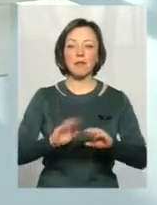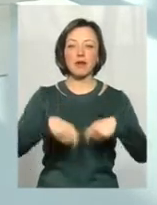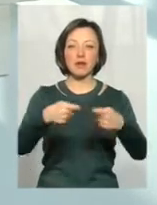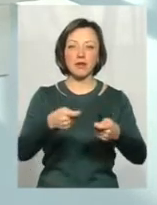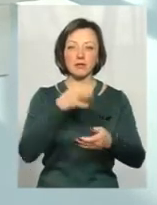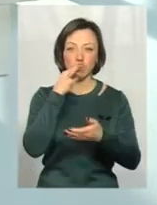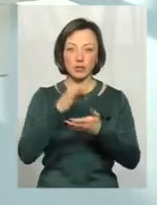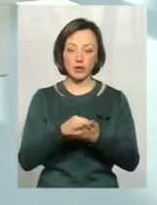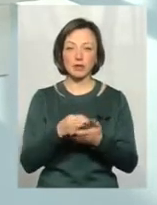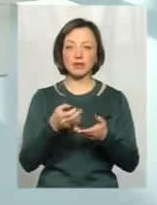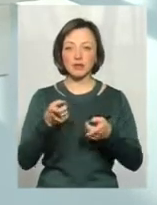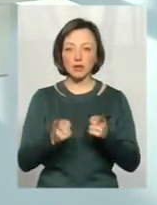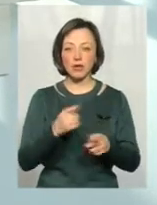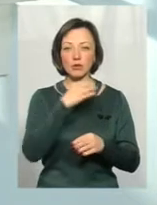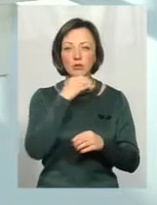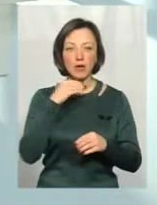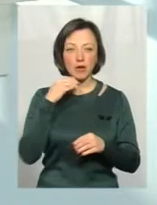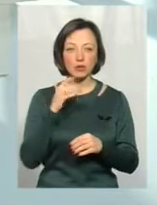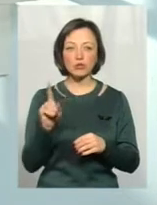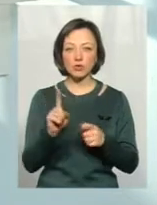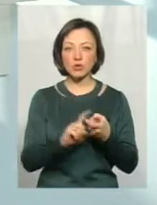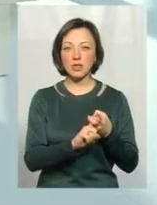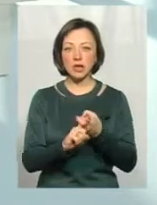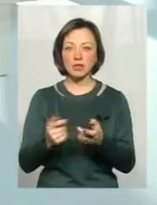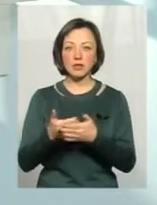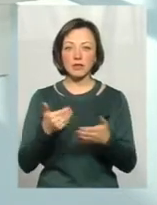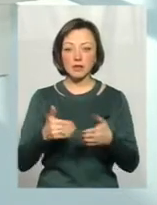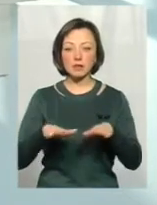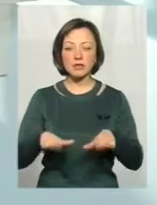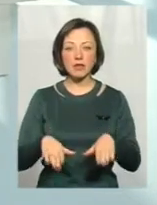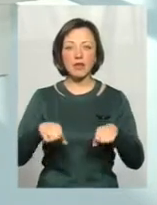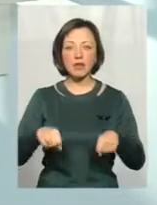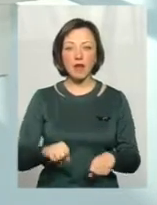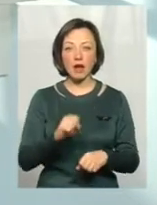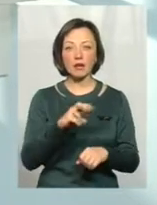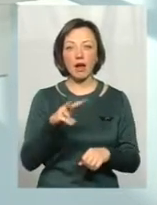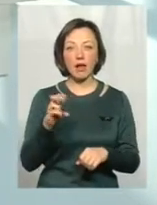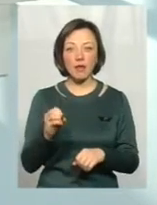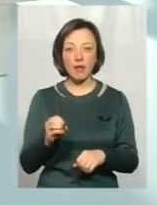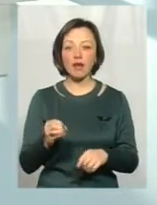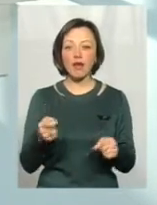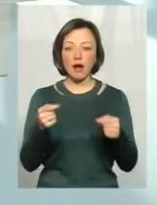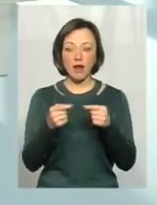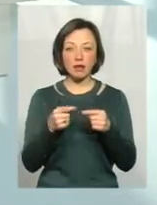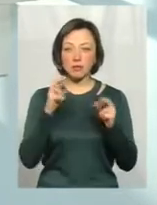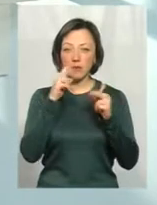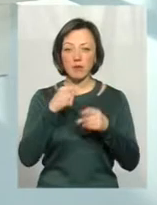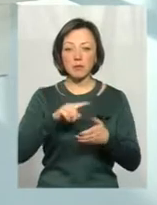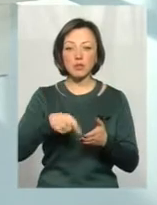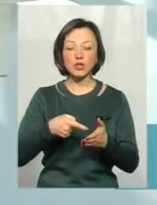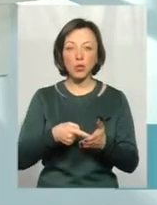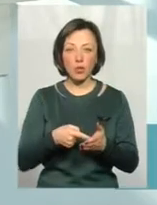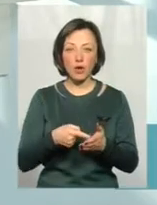на це питання. Звичайно, дуже багато що залежить від місцевої влади. Але якраз я не помилилася, коли сказала від міської.